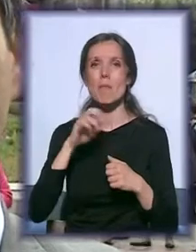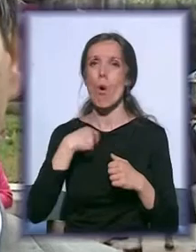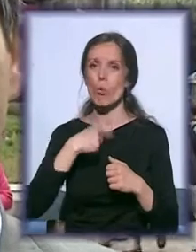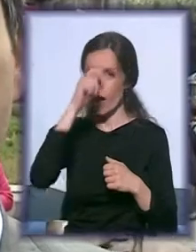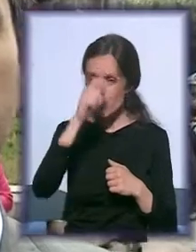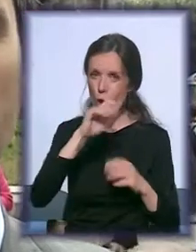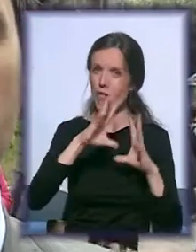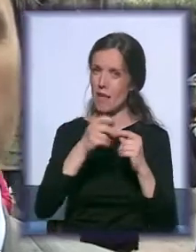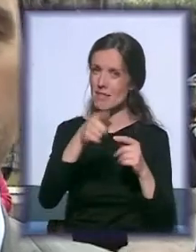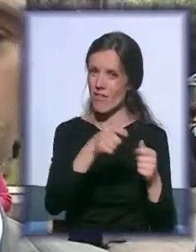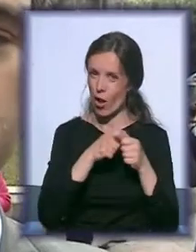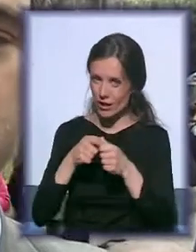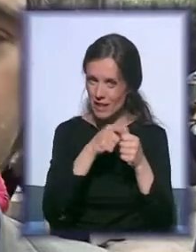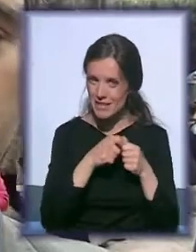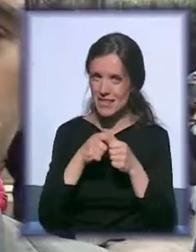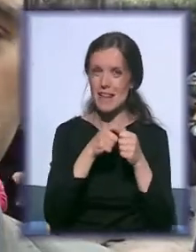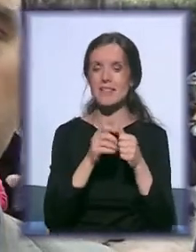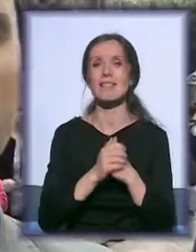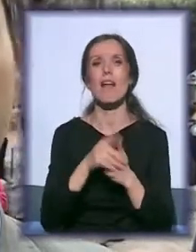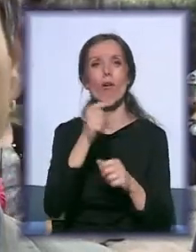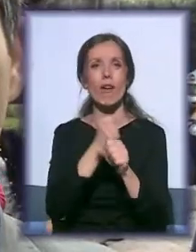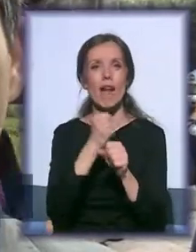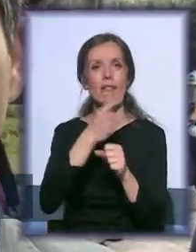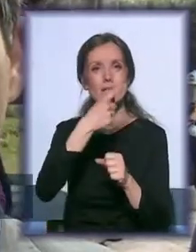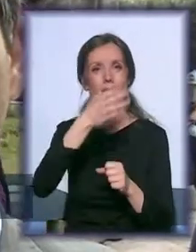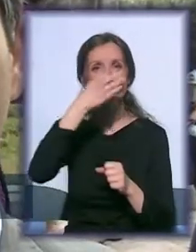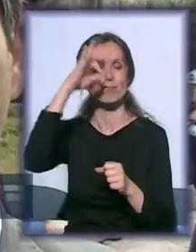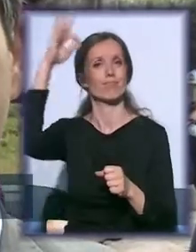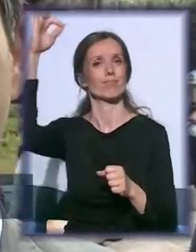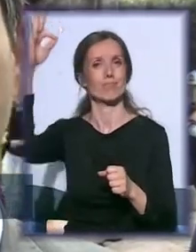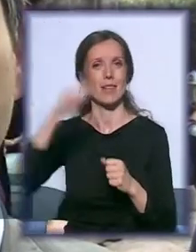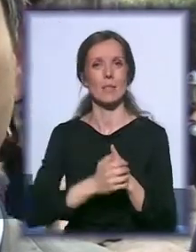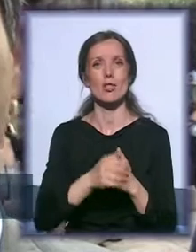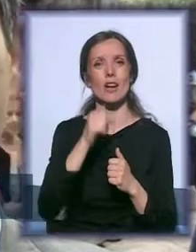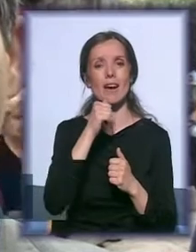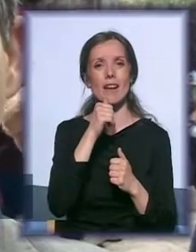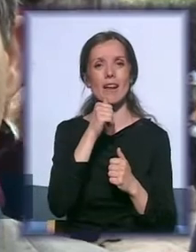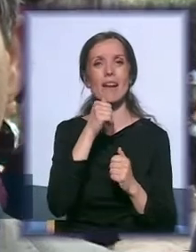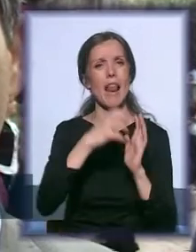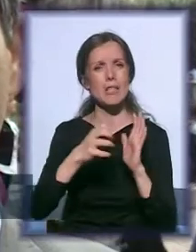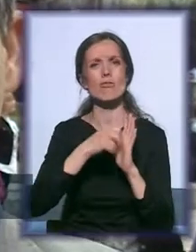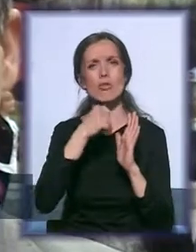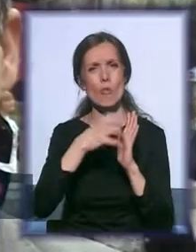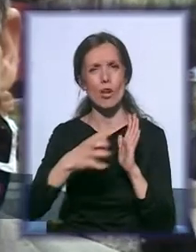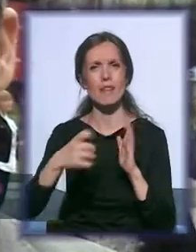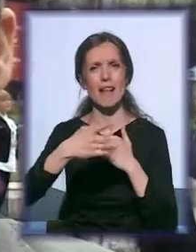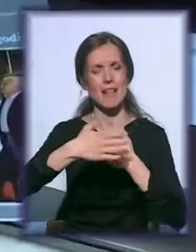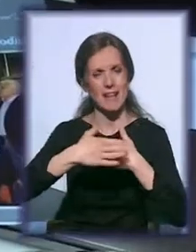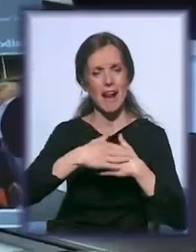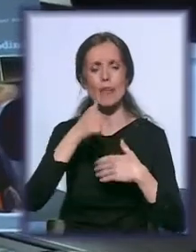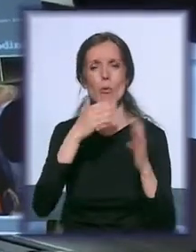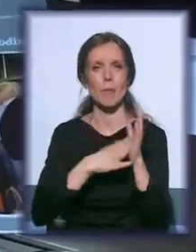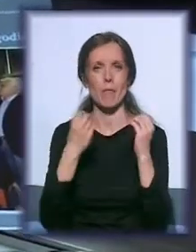okviru socijalne zaštine doprinale kao na priljenju postojećeg uspogog radu i nastavit ćemo i dalje zaradnju i primjer dobre prakse.